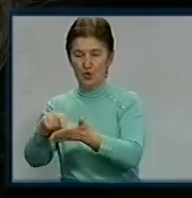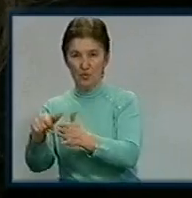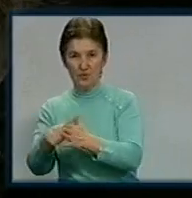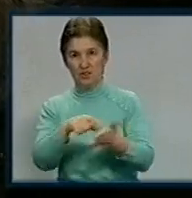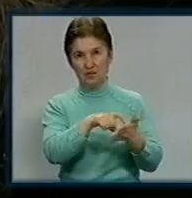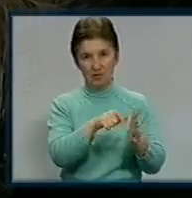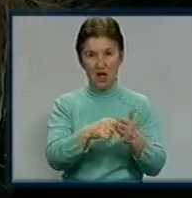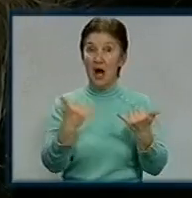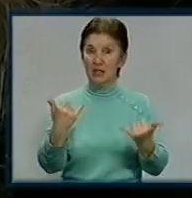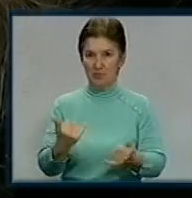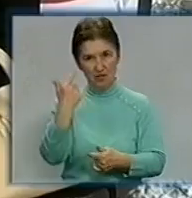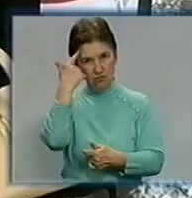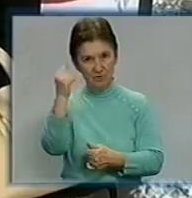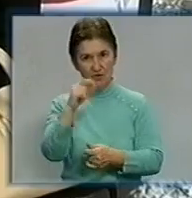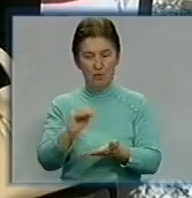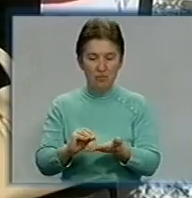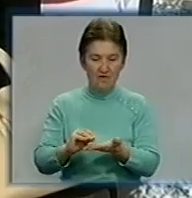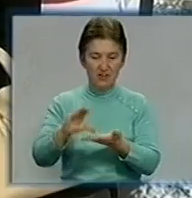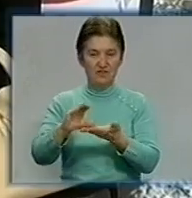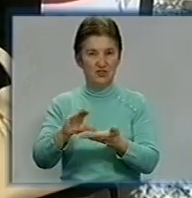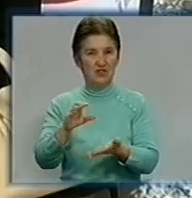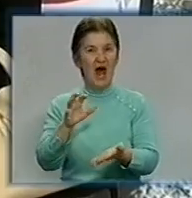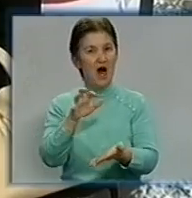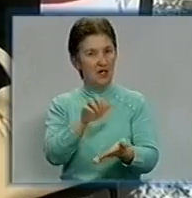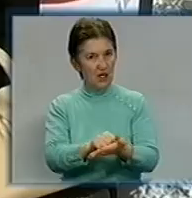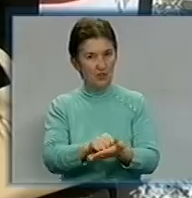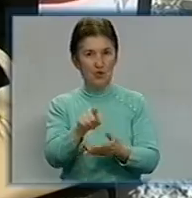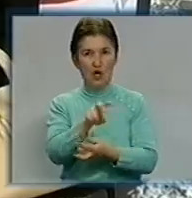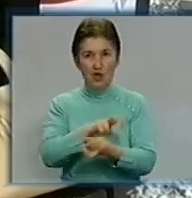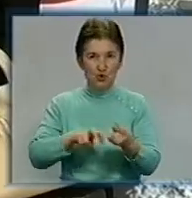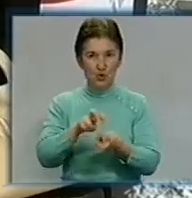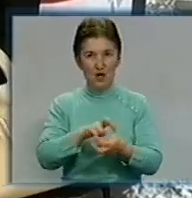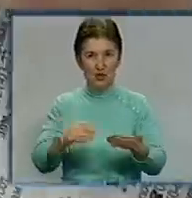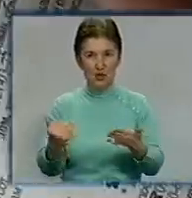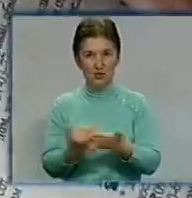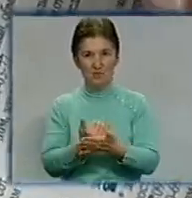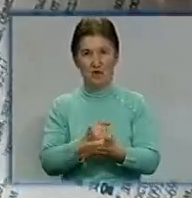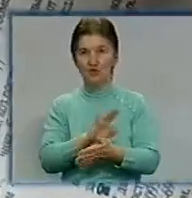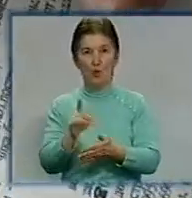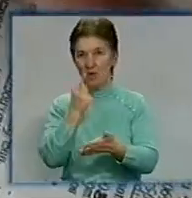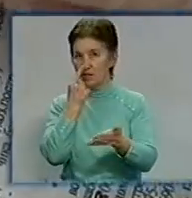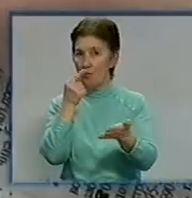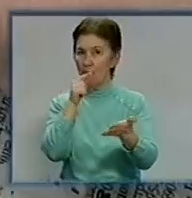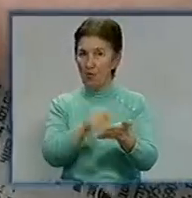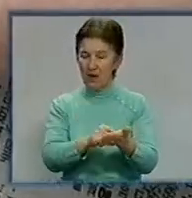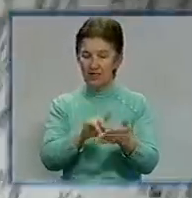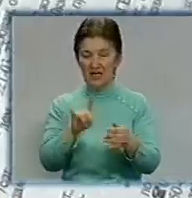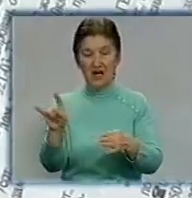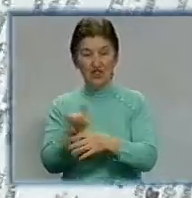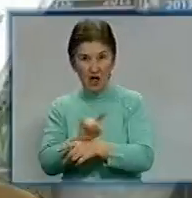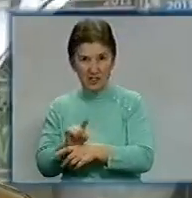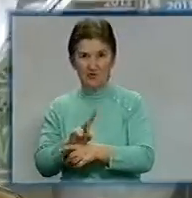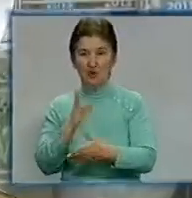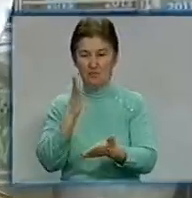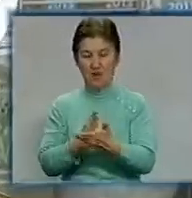квартирі повідомила про підвищення ціни за оренду. Тому дівчина шукає нове помешкання. Аби не потрапити до шахраїв і мати хоч якісь цінові